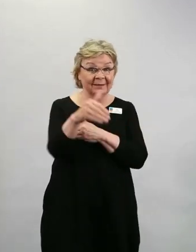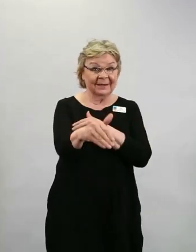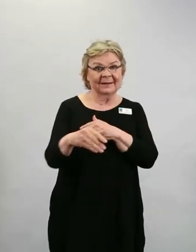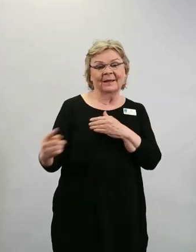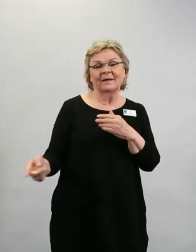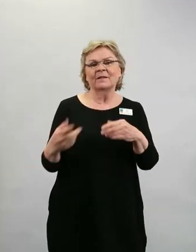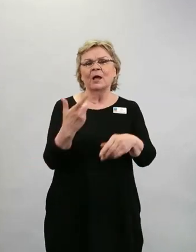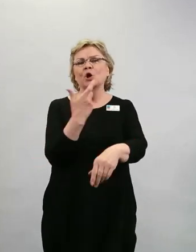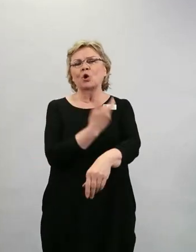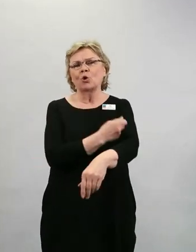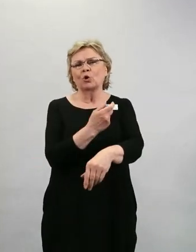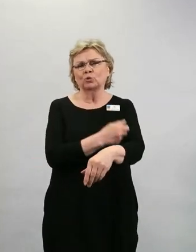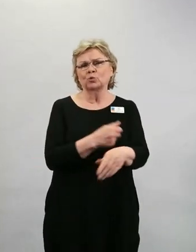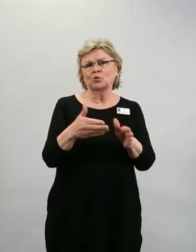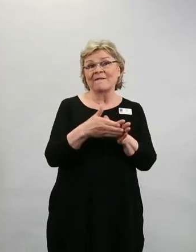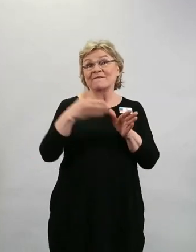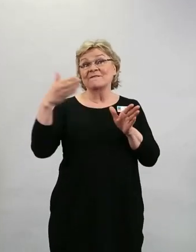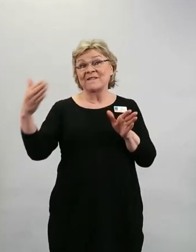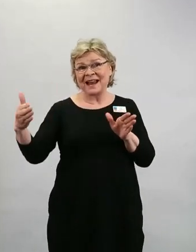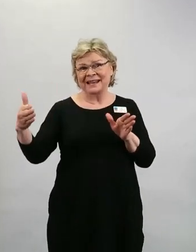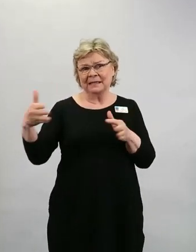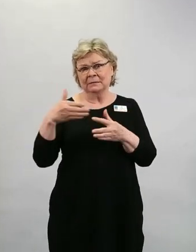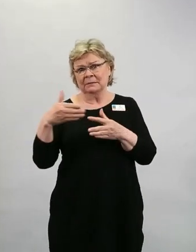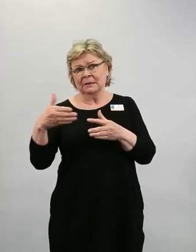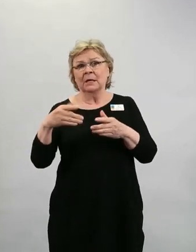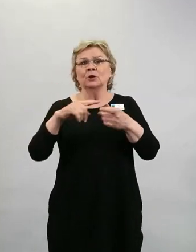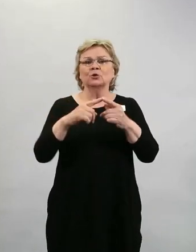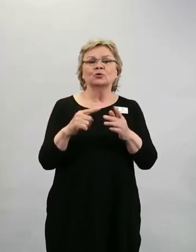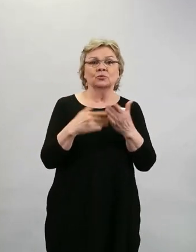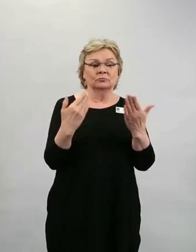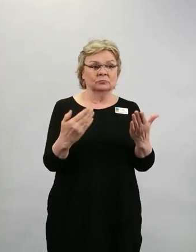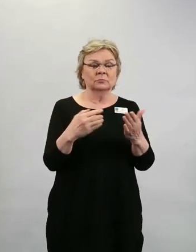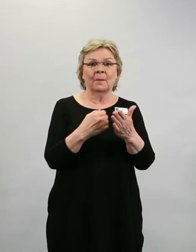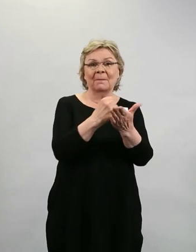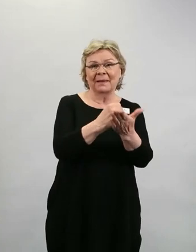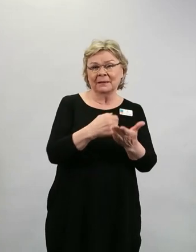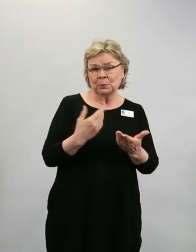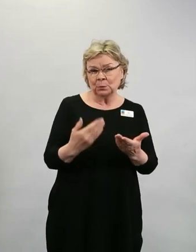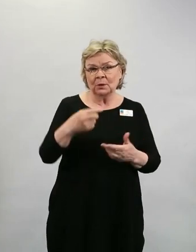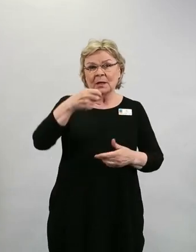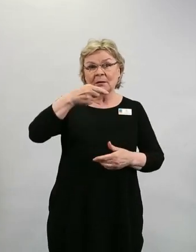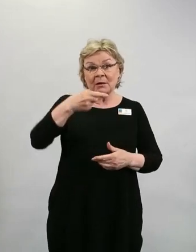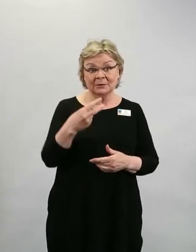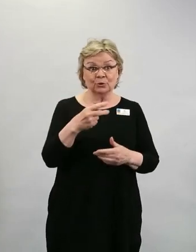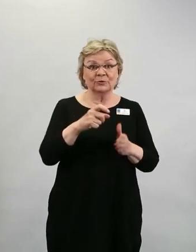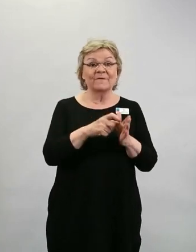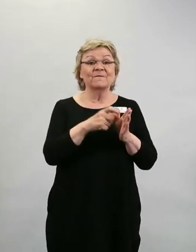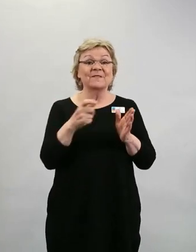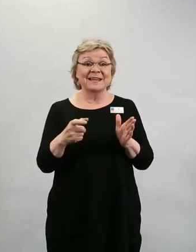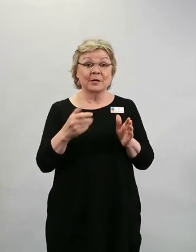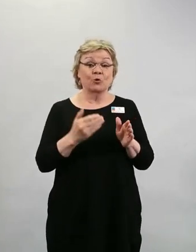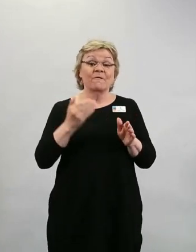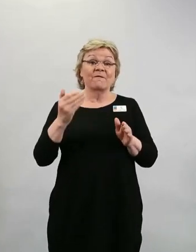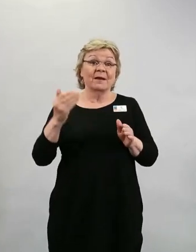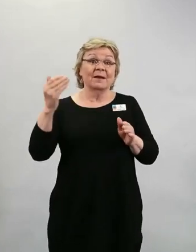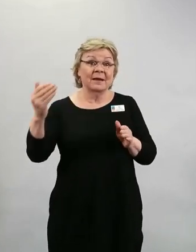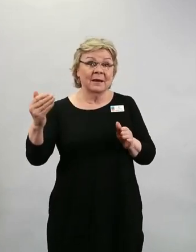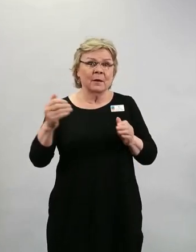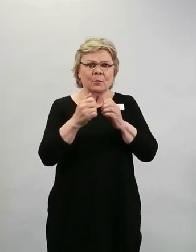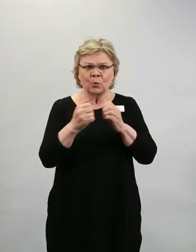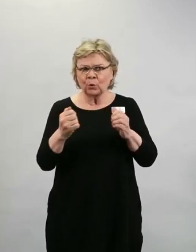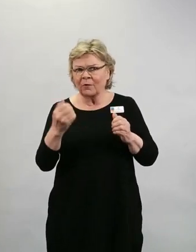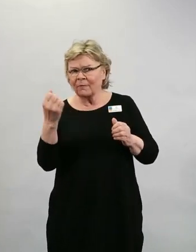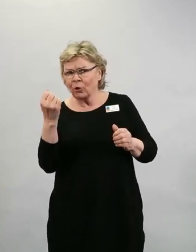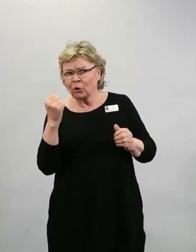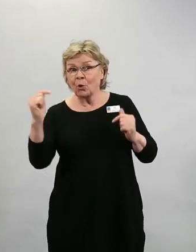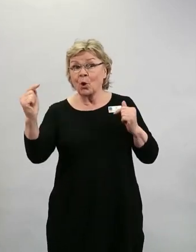että ei haittaa, jos rokotusväli venyy vähän 12 viikkoa pidemmäksi, mutta voiko se olla lyhyempi, jos